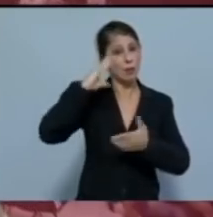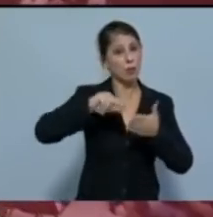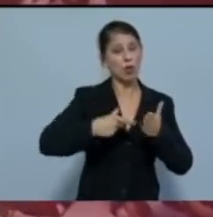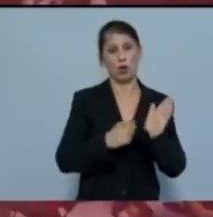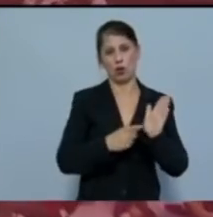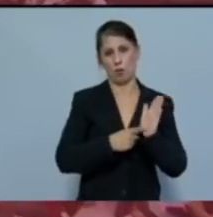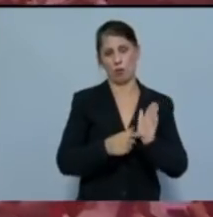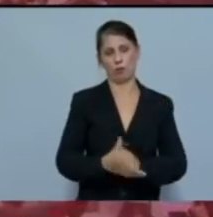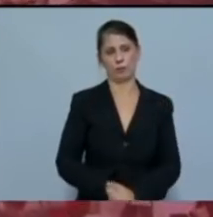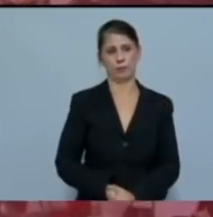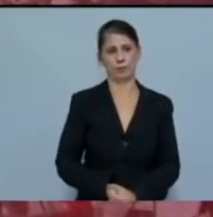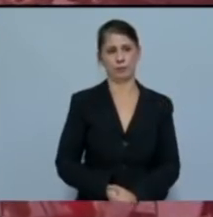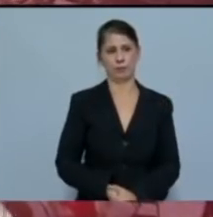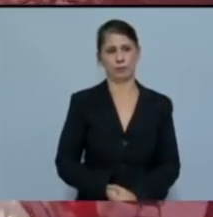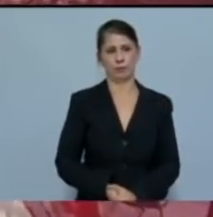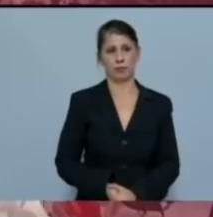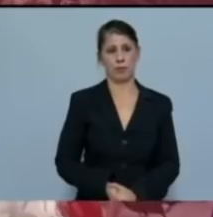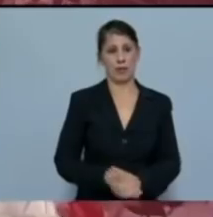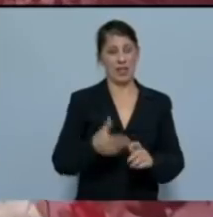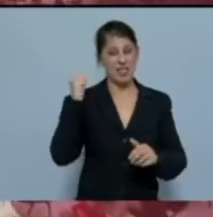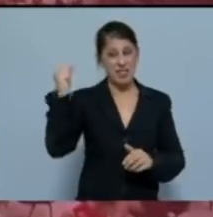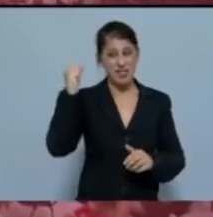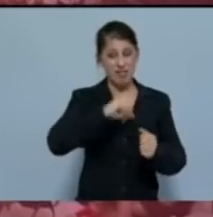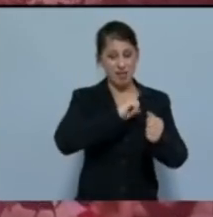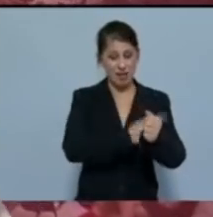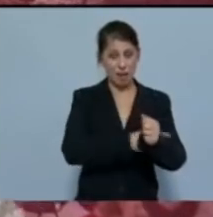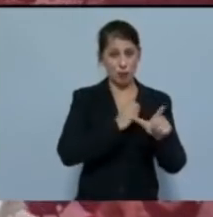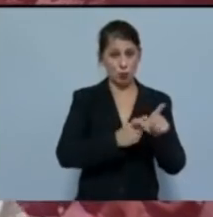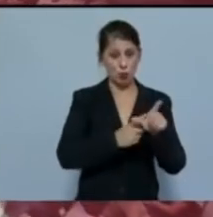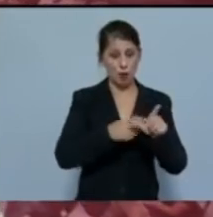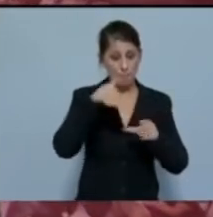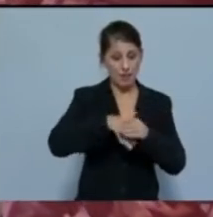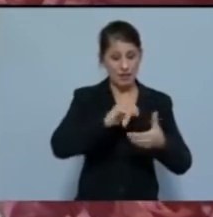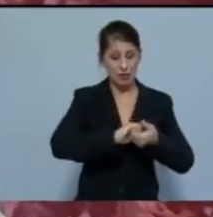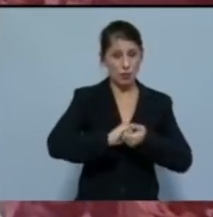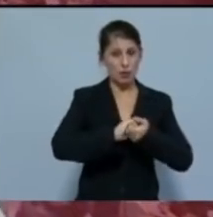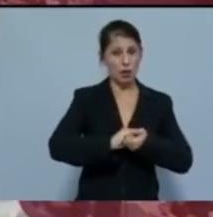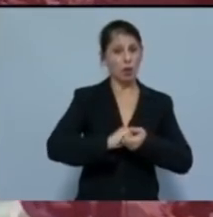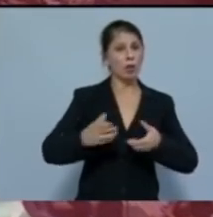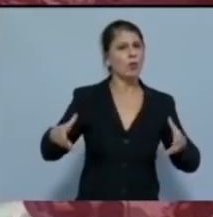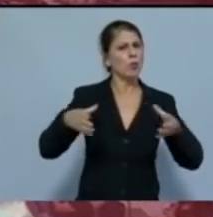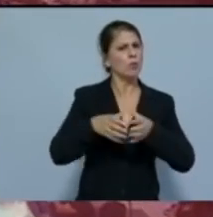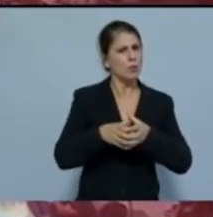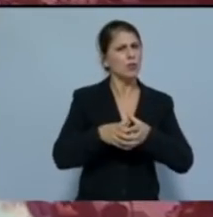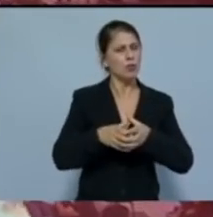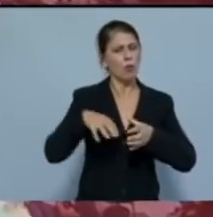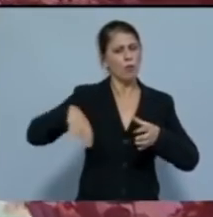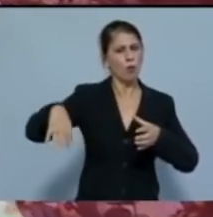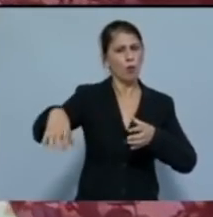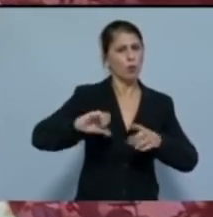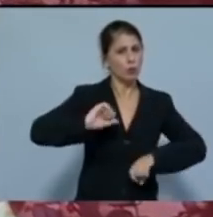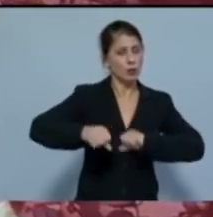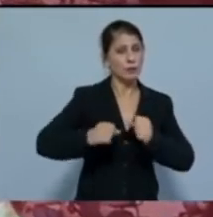νόμων. Οι δυνάμεις του ΚΚΕ στα συνδικάτα και σε όλους τους μαζικούς φορείς του κινήματος